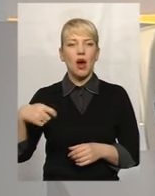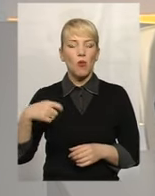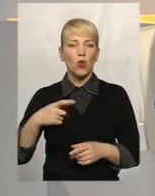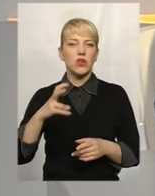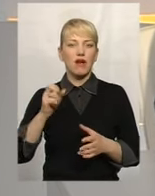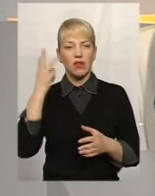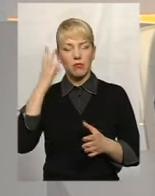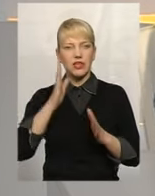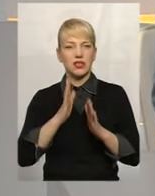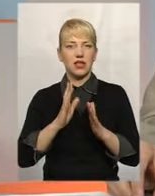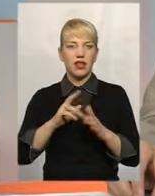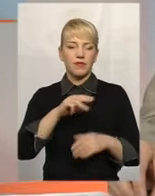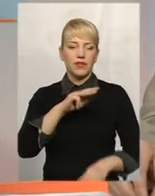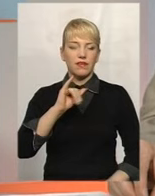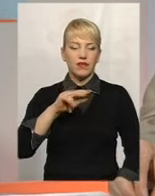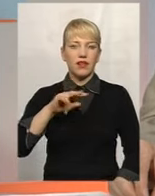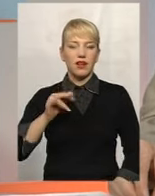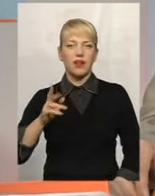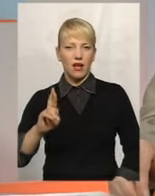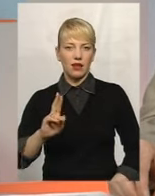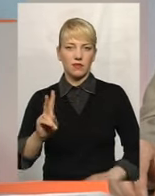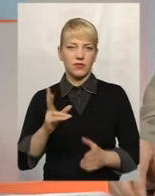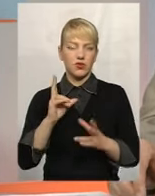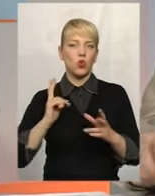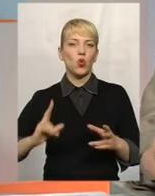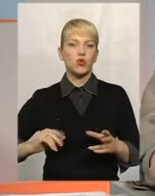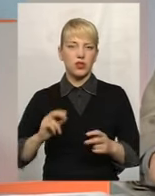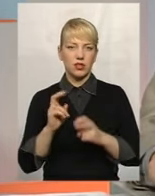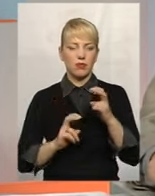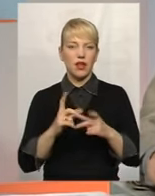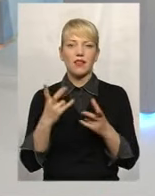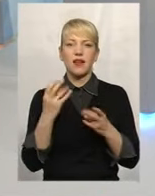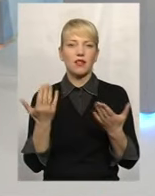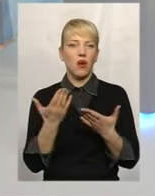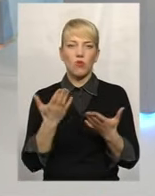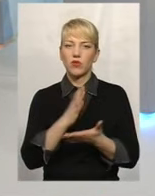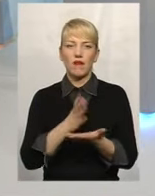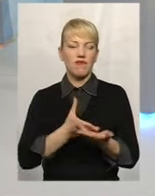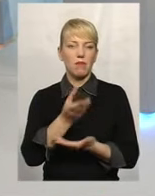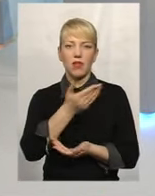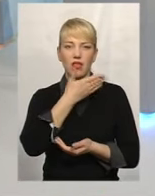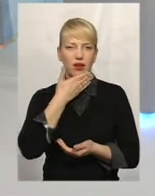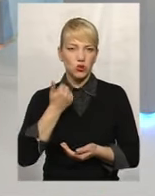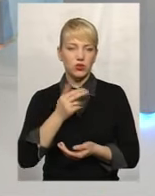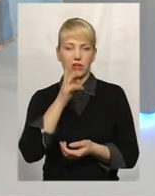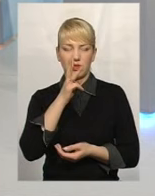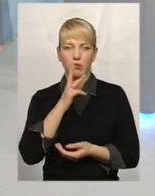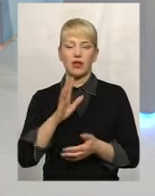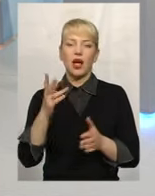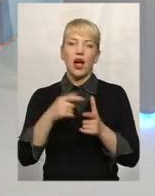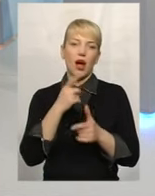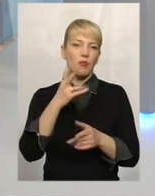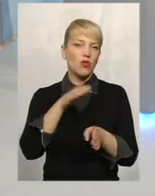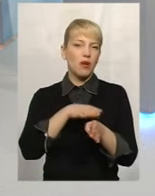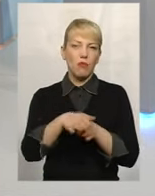філія, лише якісь дочірні підприємства, на якому не виплачується заробітна плата, або ж виплачується не в повній